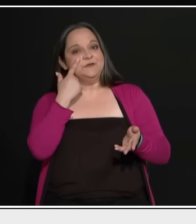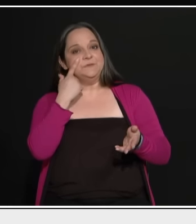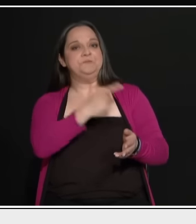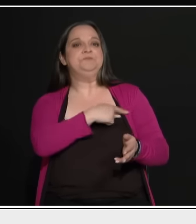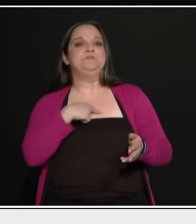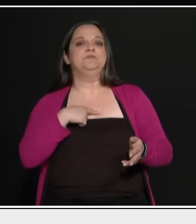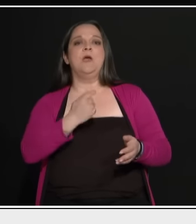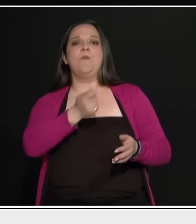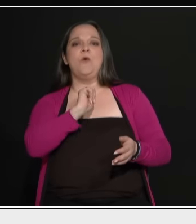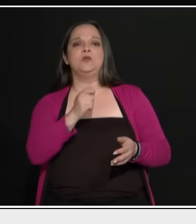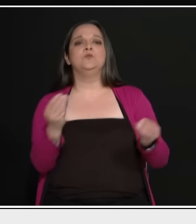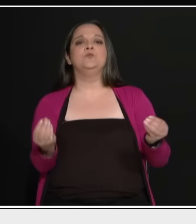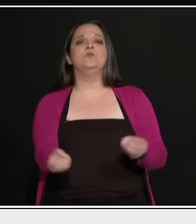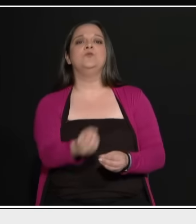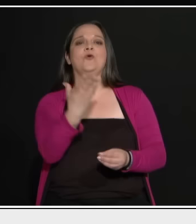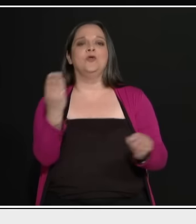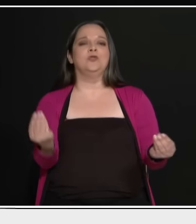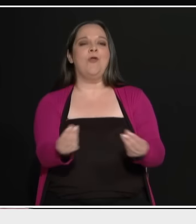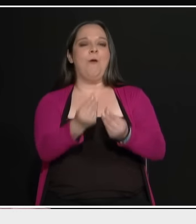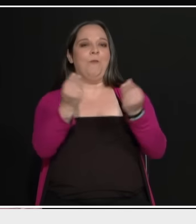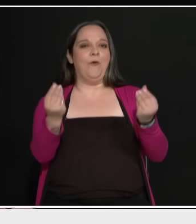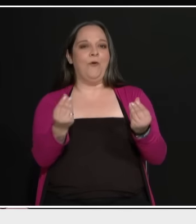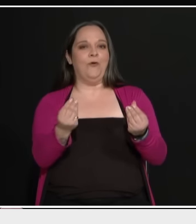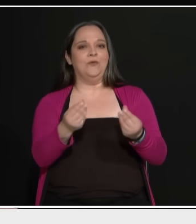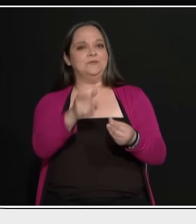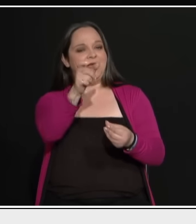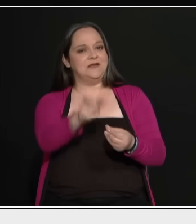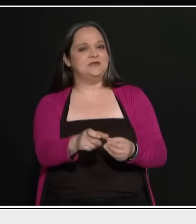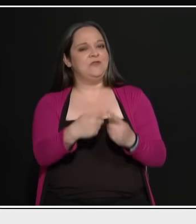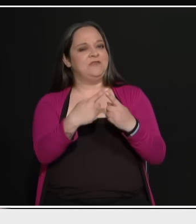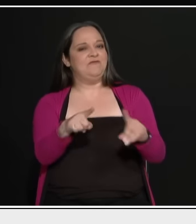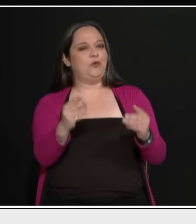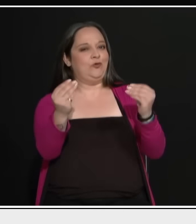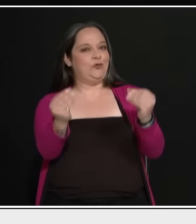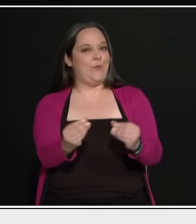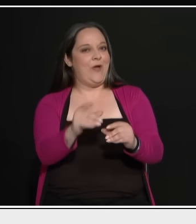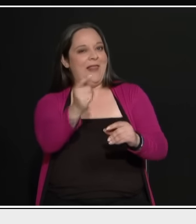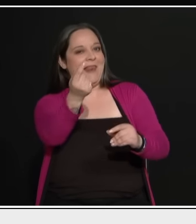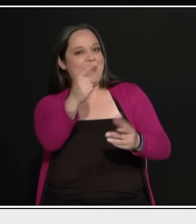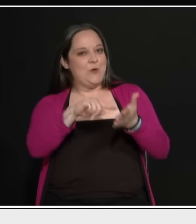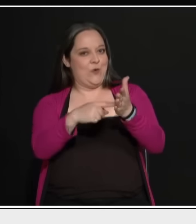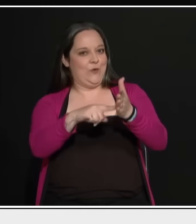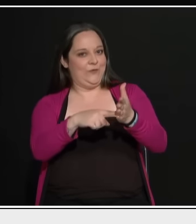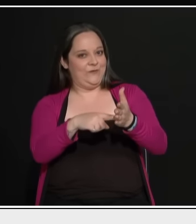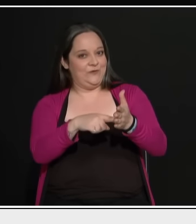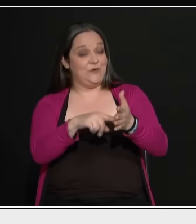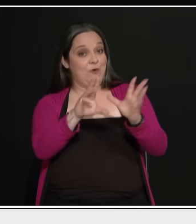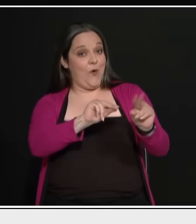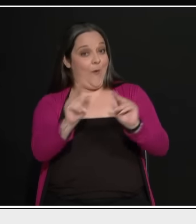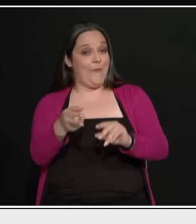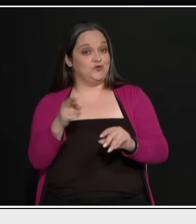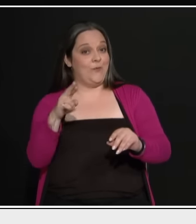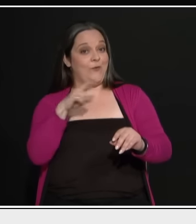αξιοποιούν τα νέα μέσα. Δεν έχετε πιάσει εσείς αυτό το παιχνίδι και ζηλεύετε λίγο, όπως ζήλεψε ο Πρωθυπουργός, τα